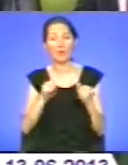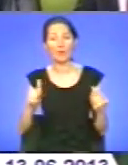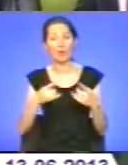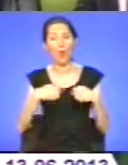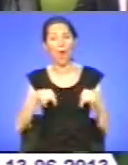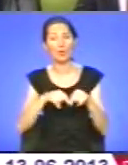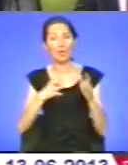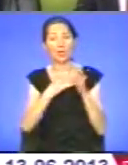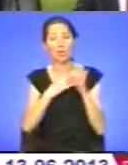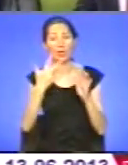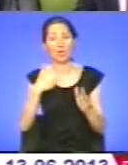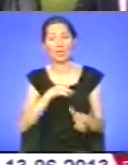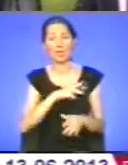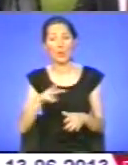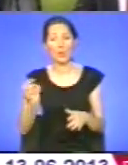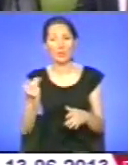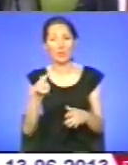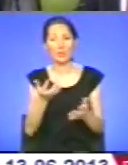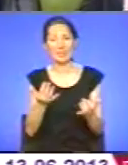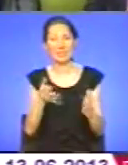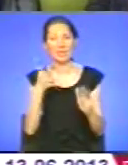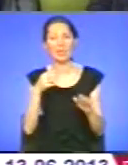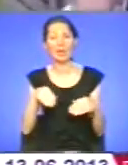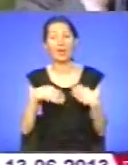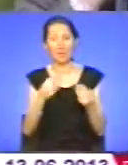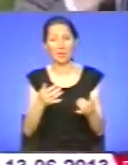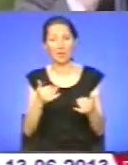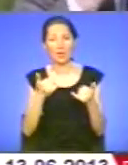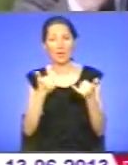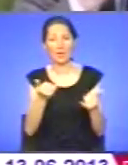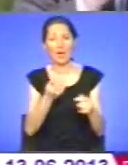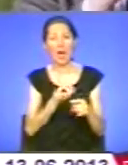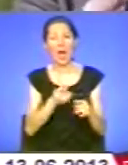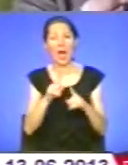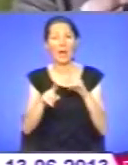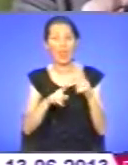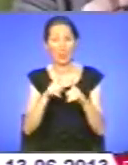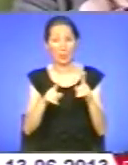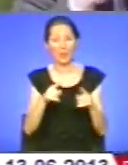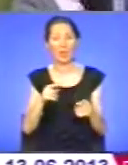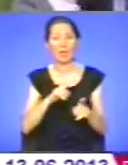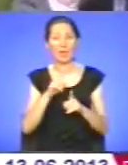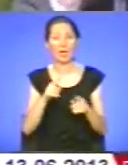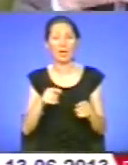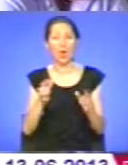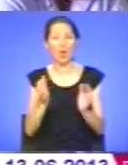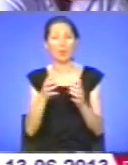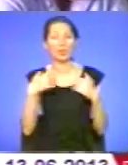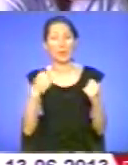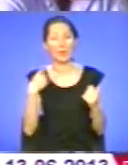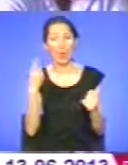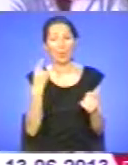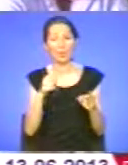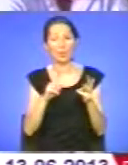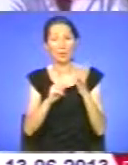930 мільйонів гривень – стільки виділено цьогоріч на реформування охорони здоров'я області. Четверту частину з них